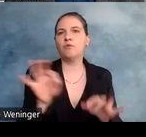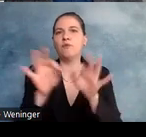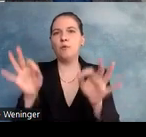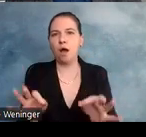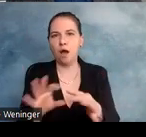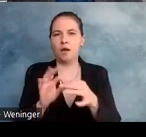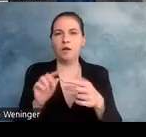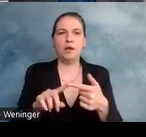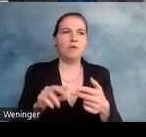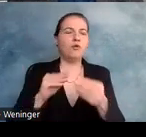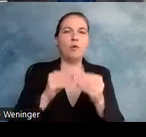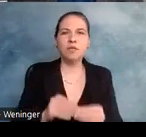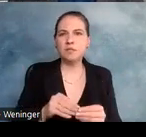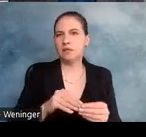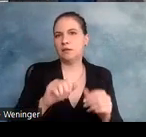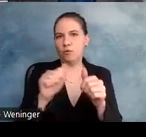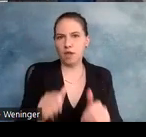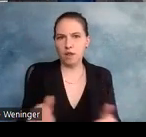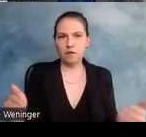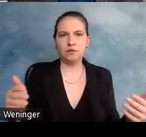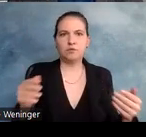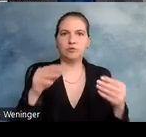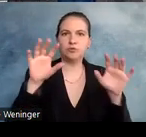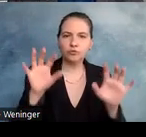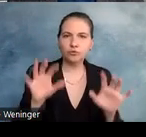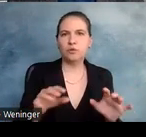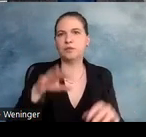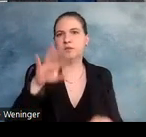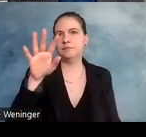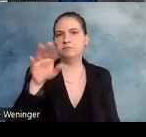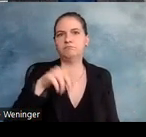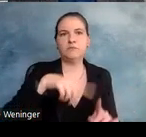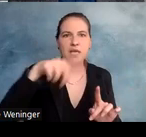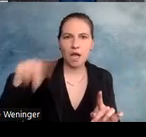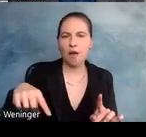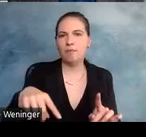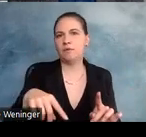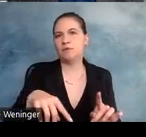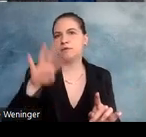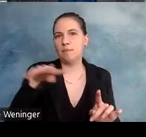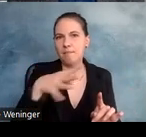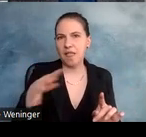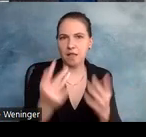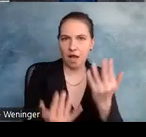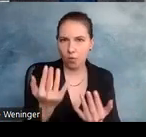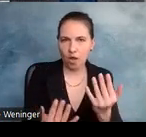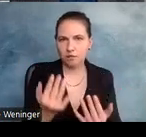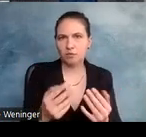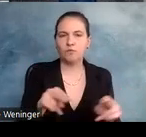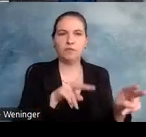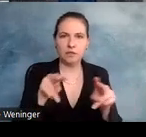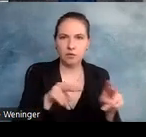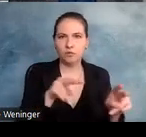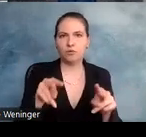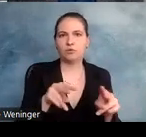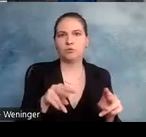komplizierte Modelle, Strukturen, Diagramme, Tabellenkalkulation, Videos und